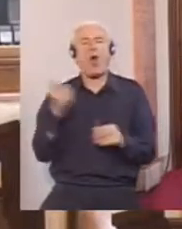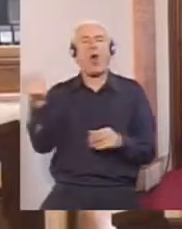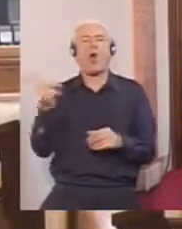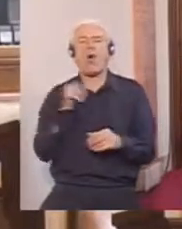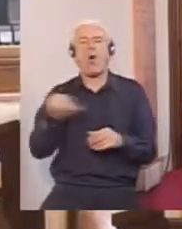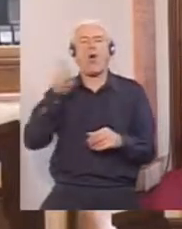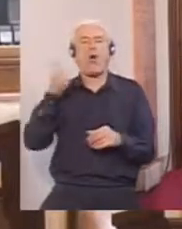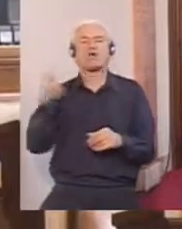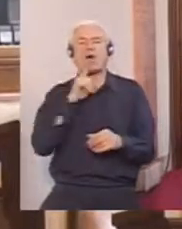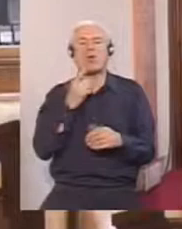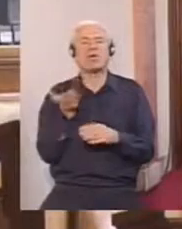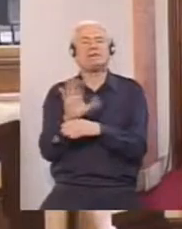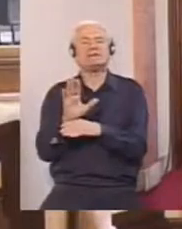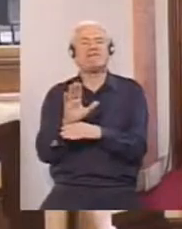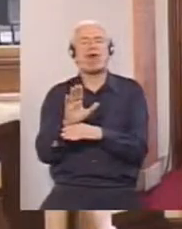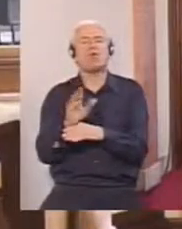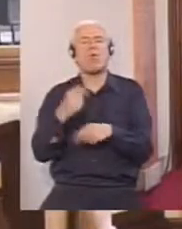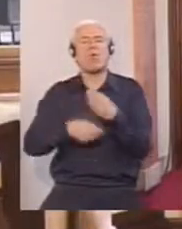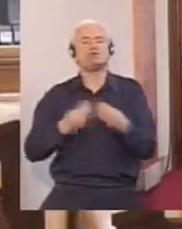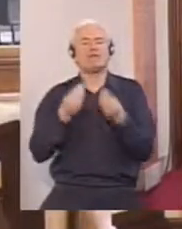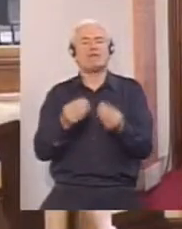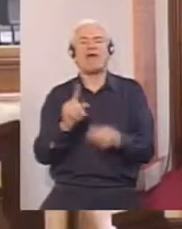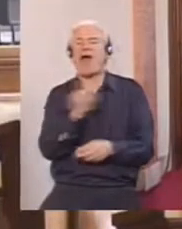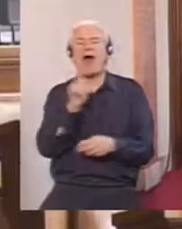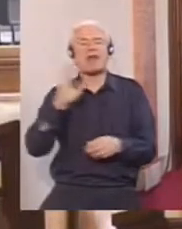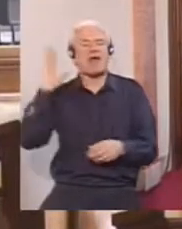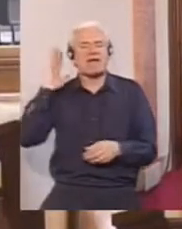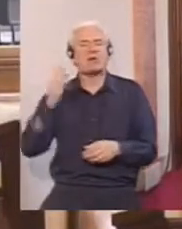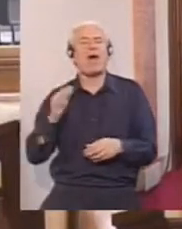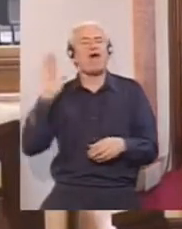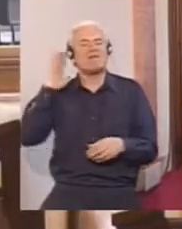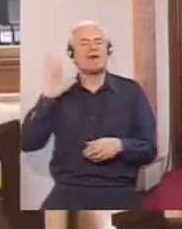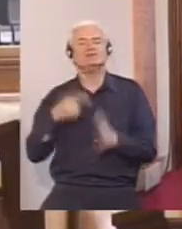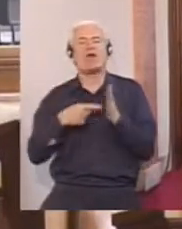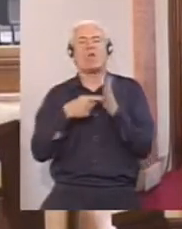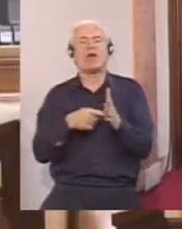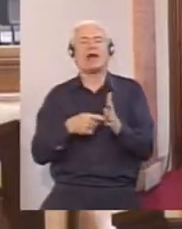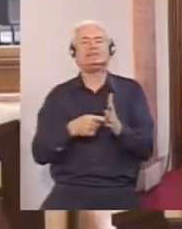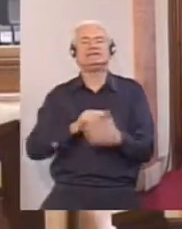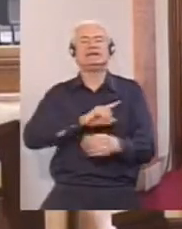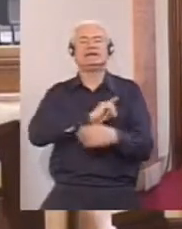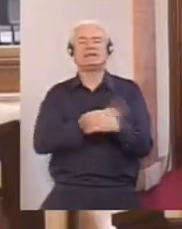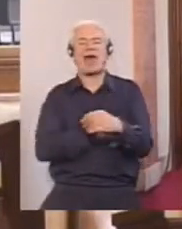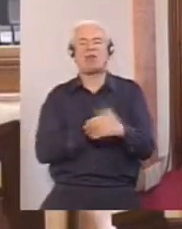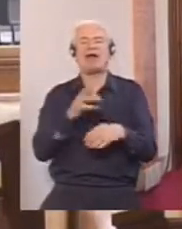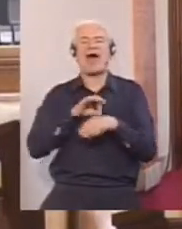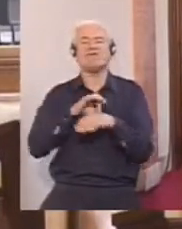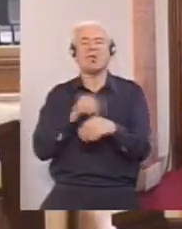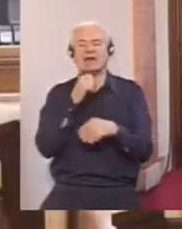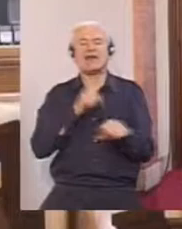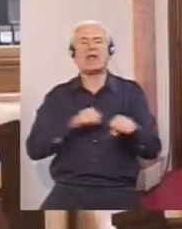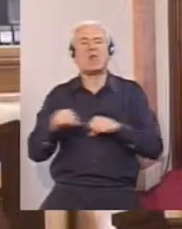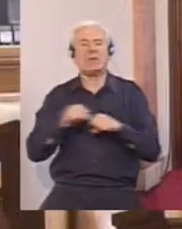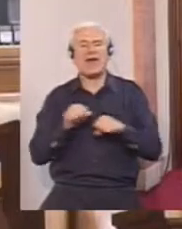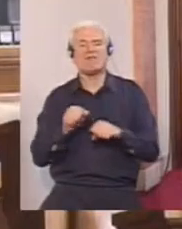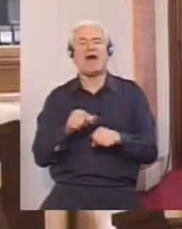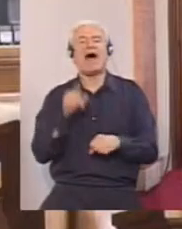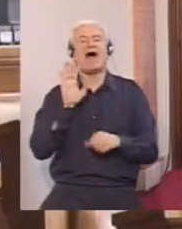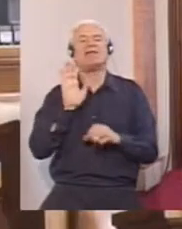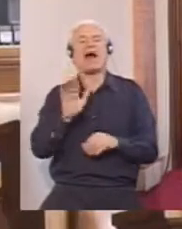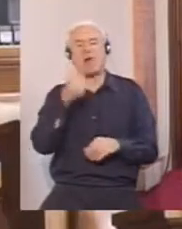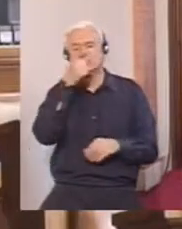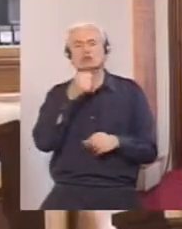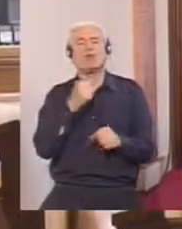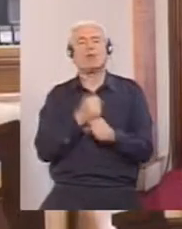predsavaju poslodavce, a ne vladi. Vlada će pokazati snagu, kako kaže ministar, da vodi i da upravlja. Time